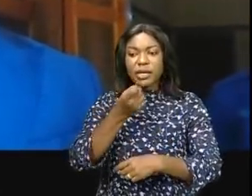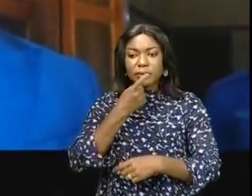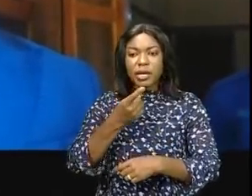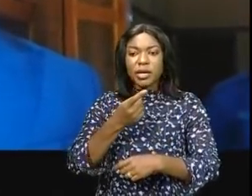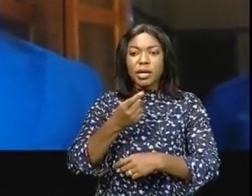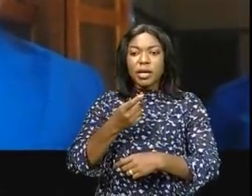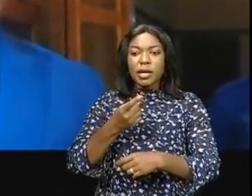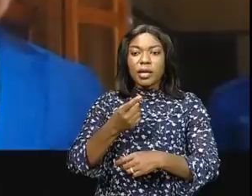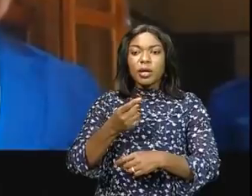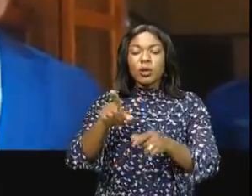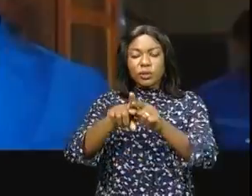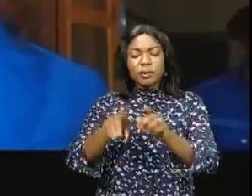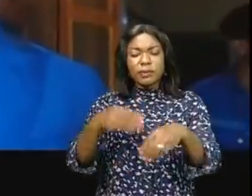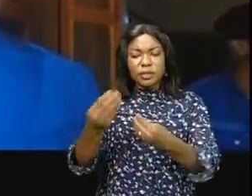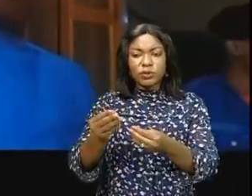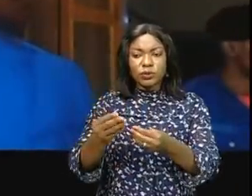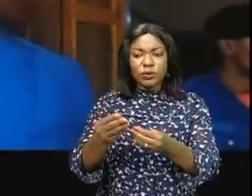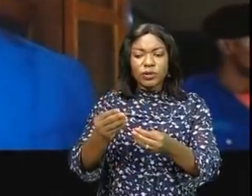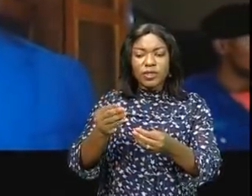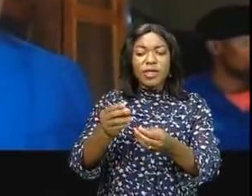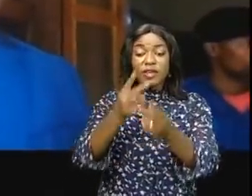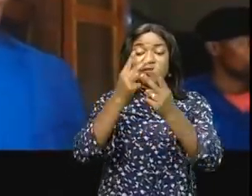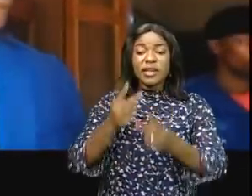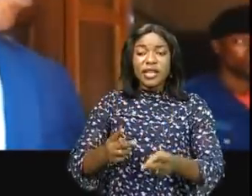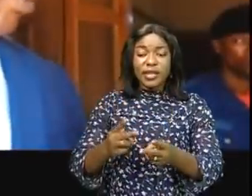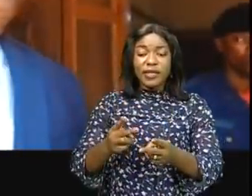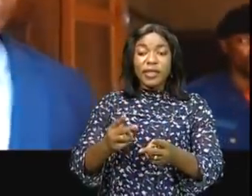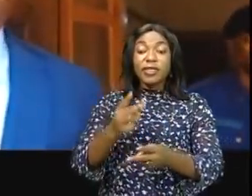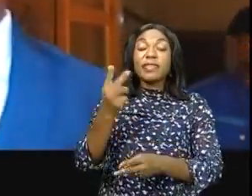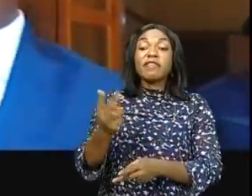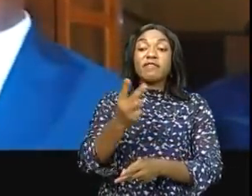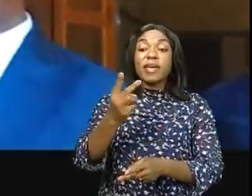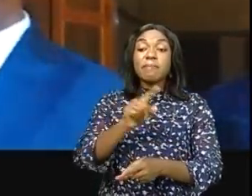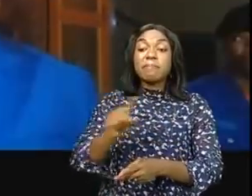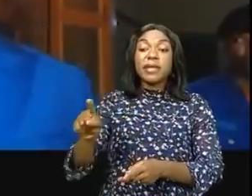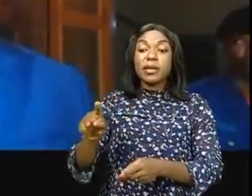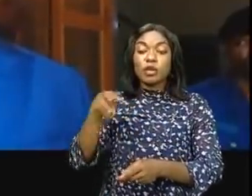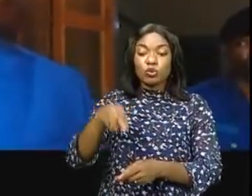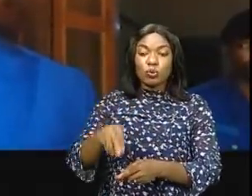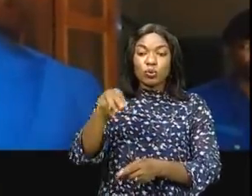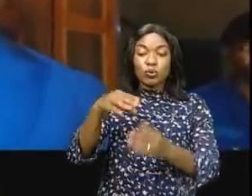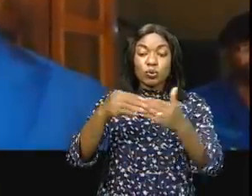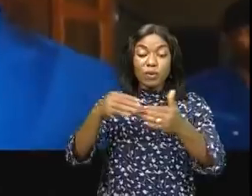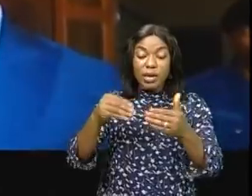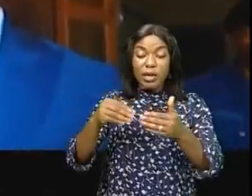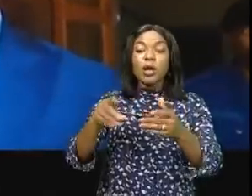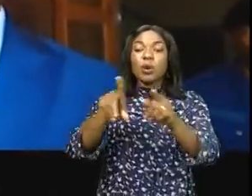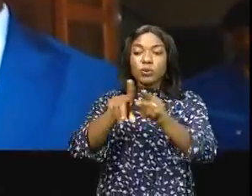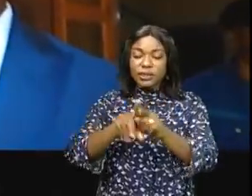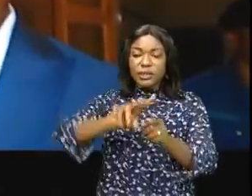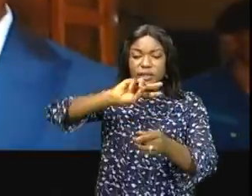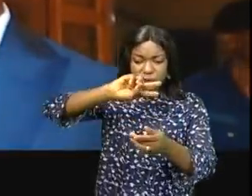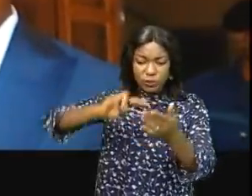une valeur de 20 000 dollars c'est entre les mains de la bauxaté du territoire de Monkoto la deuxième fondation qui se